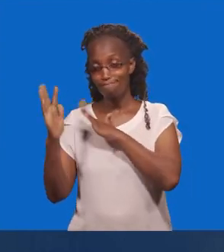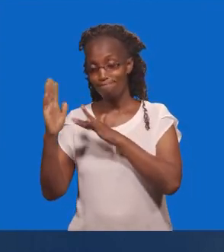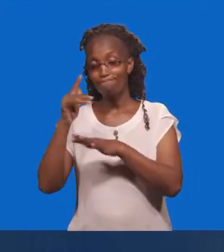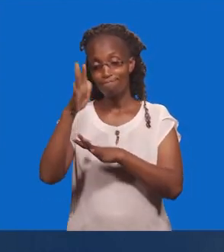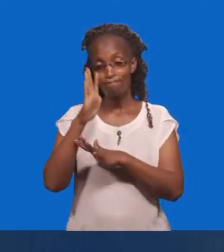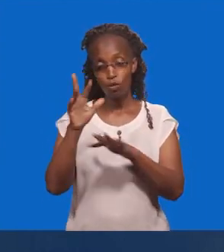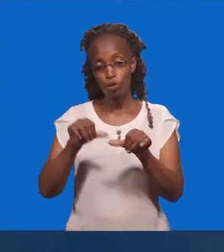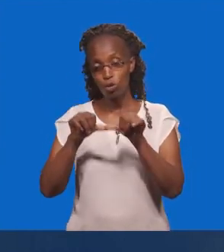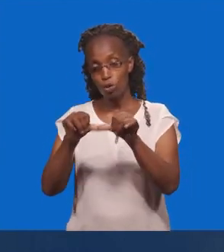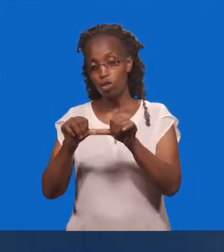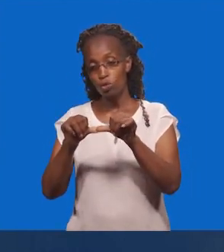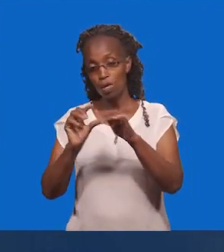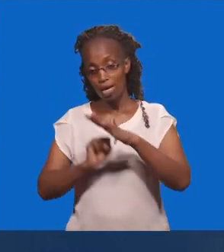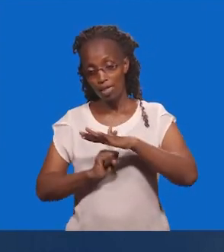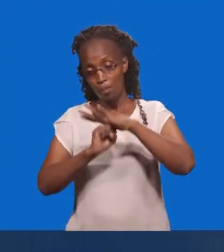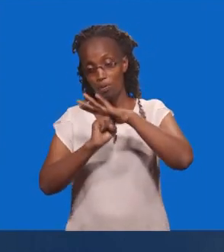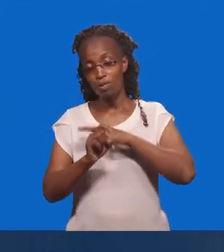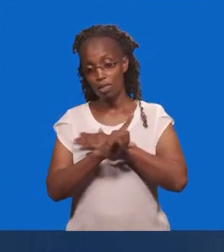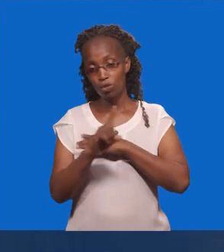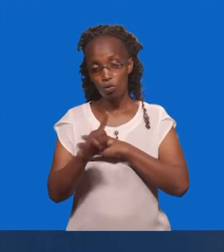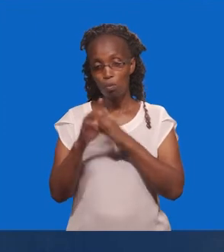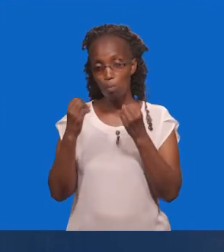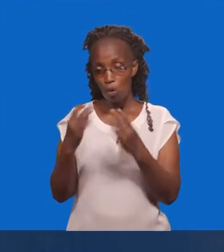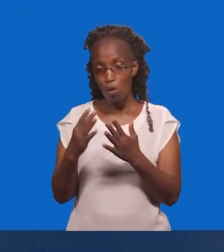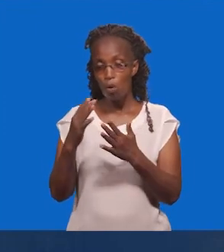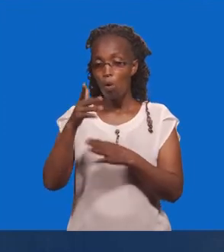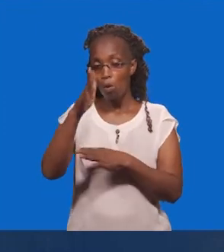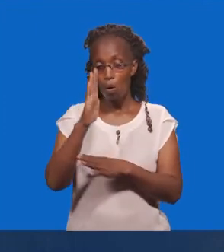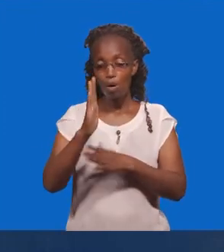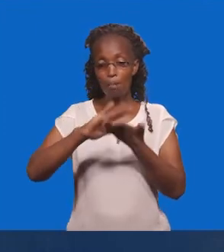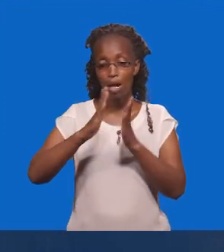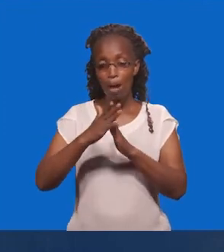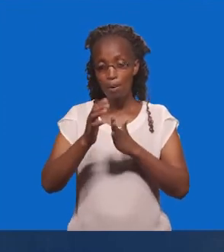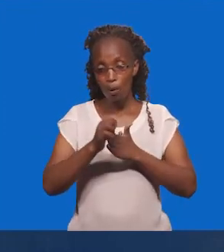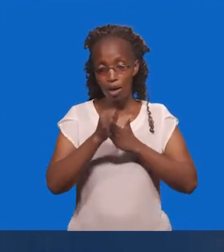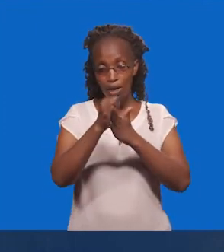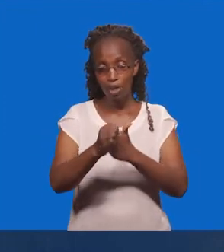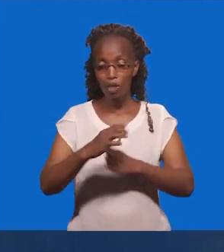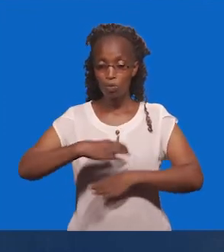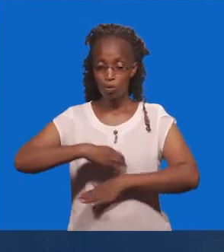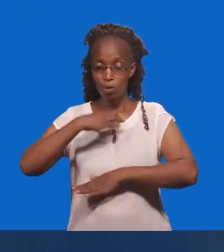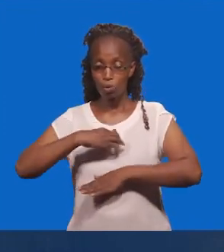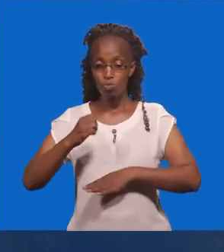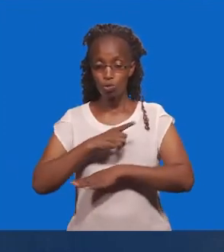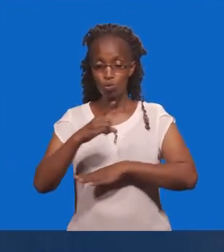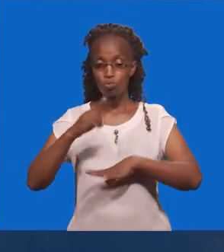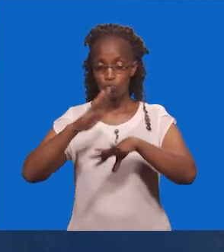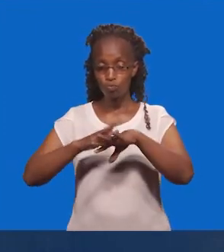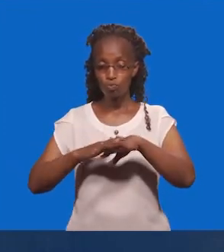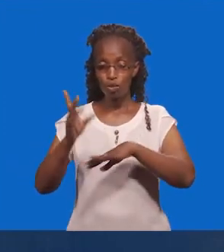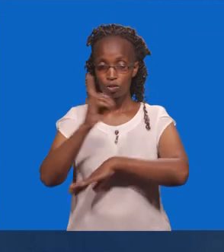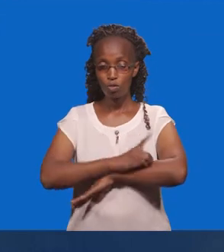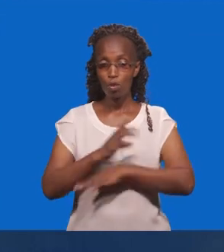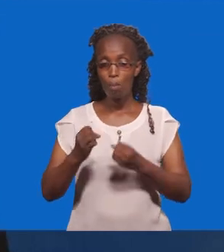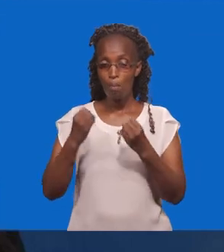Anasimama Pamoja Nao Na Anawatia Nguvu Na Zahidi Ayote Anakua Mungu Zahua Katika Kile Jambu Na Kutakia Wewe Siku Njema Siku